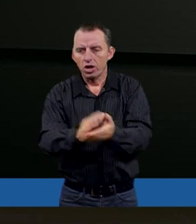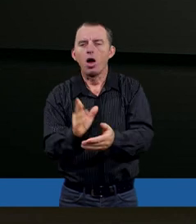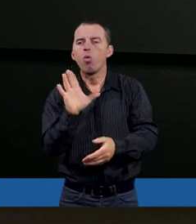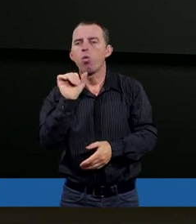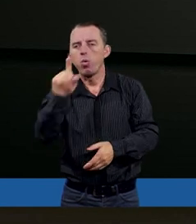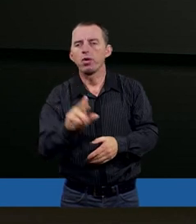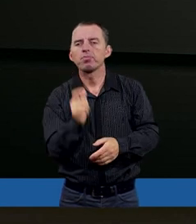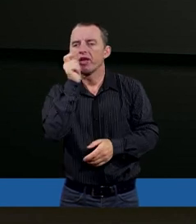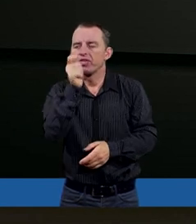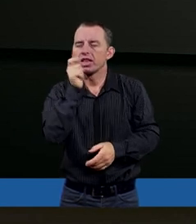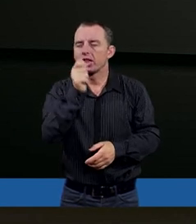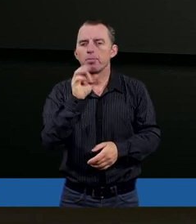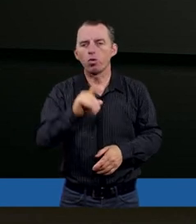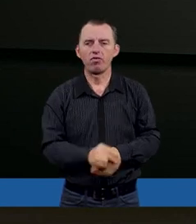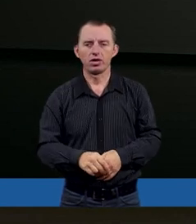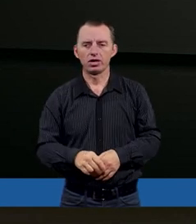występku.